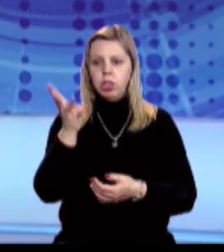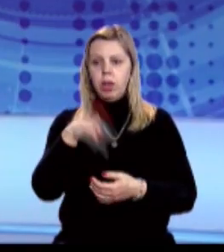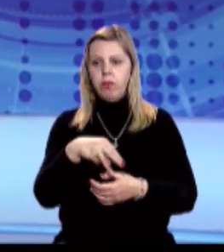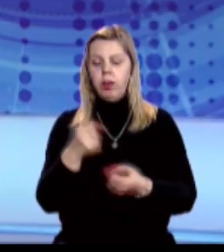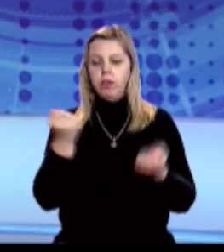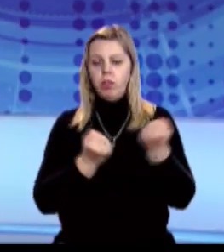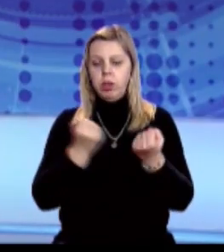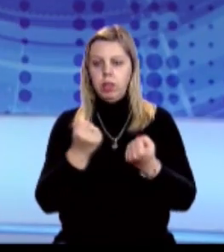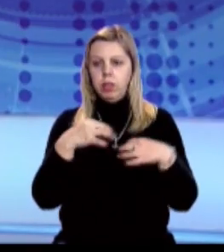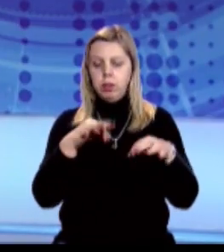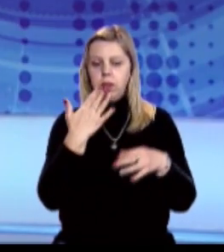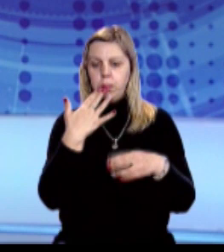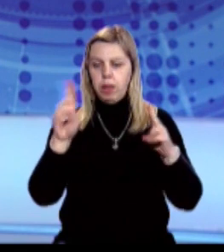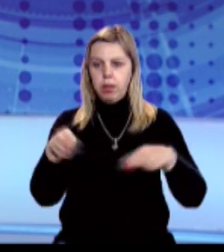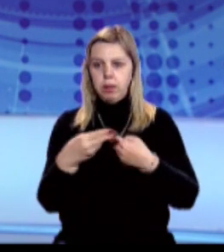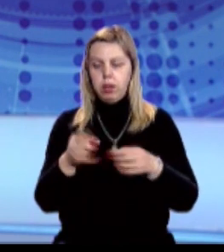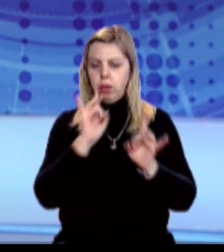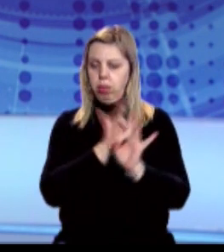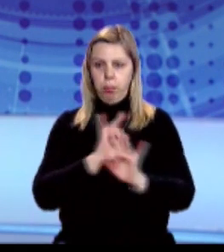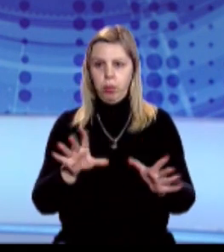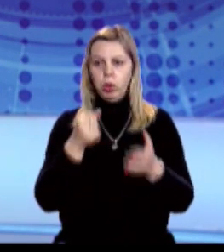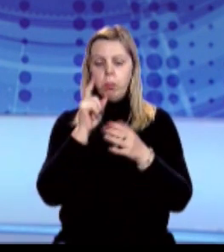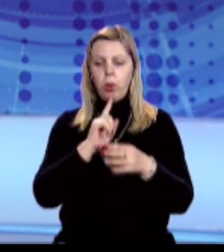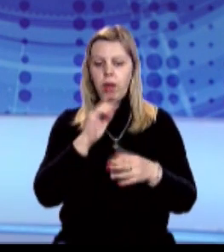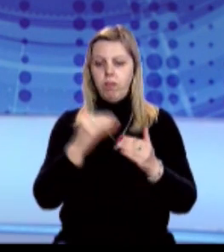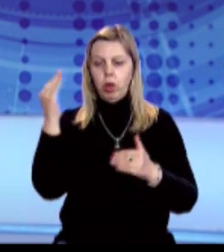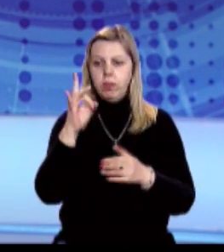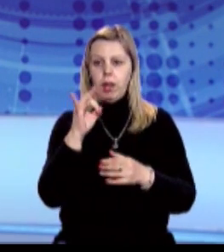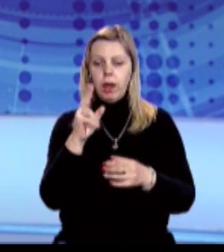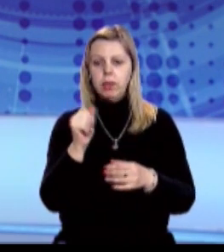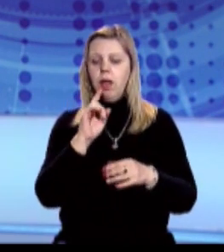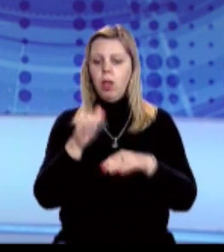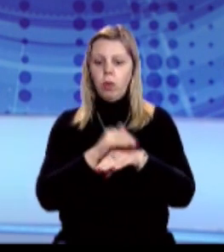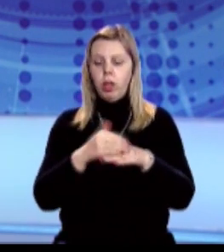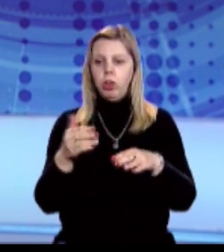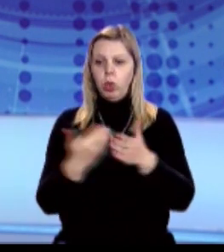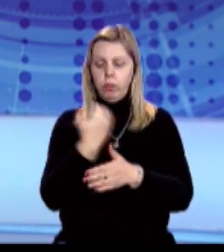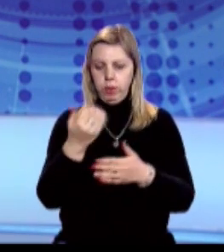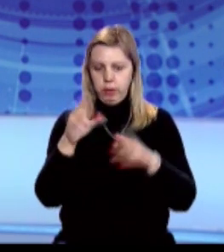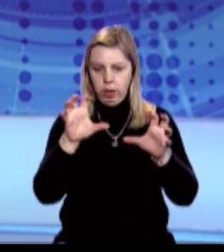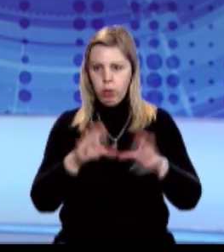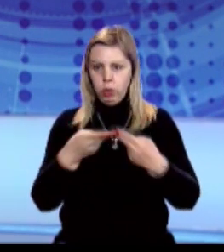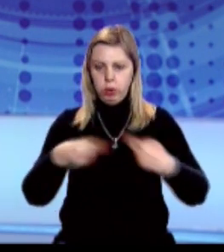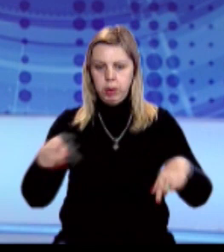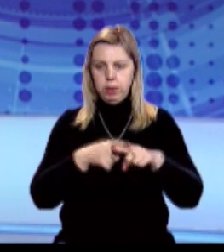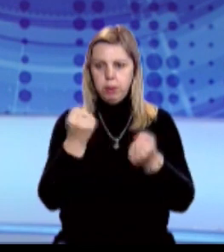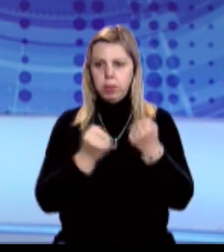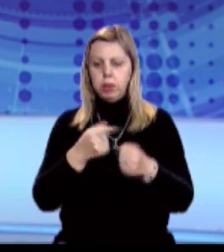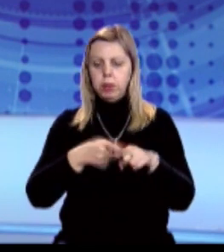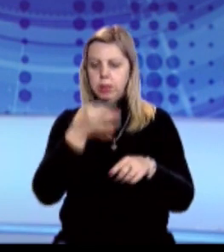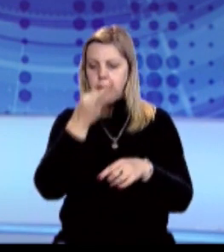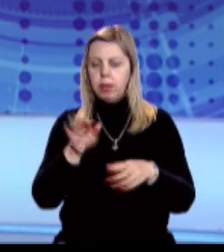Штрафувати водіїв авто з іноземної реєстрації не будуть, доки Верховна Рада не ухвалить новий закон про розмитнення таких машин. Про це